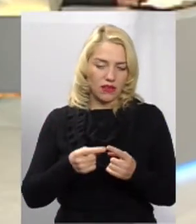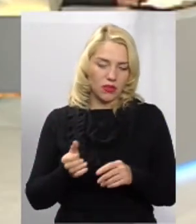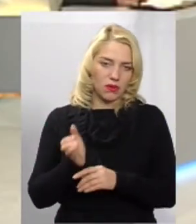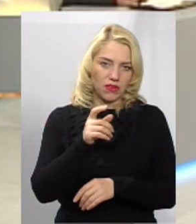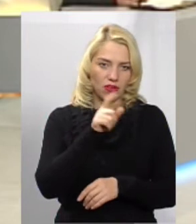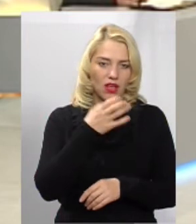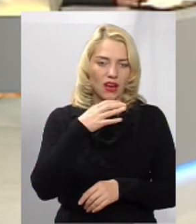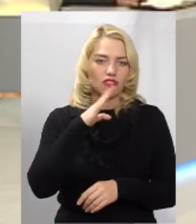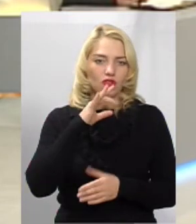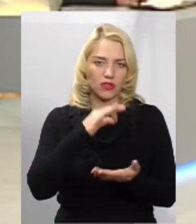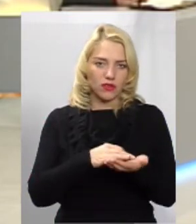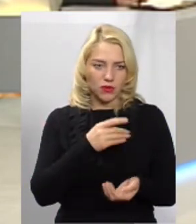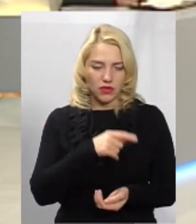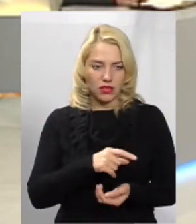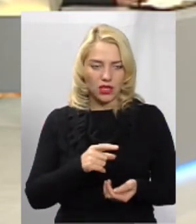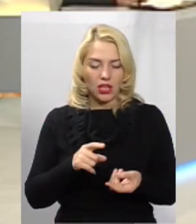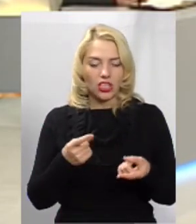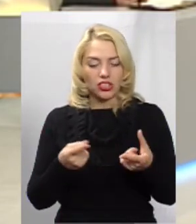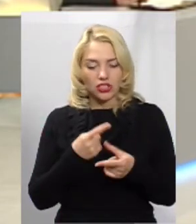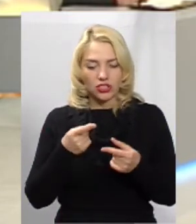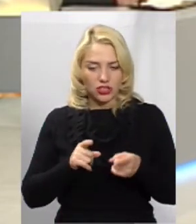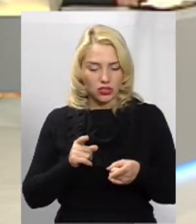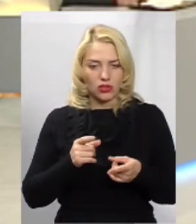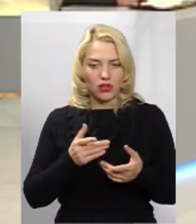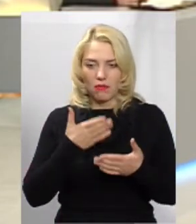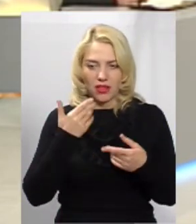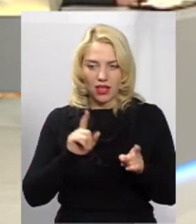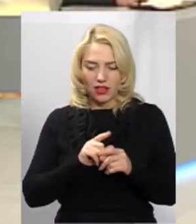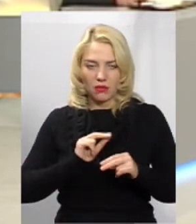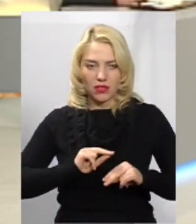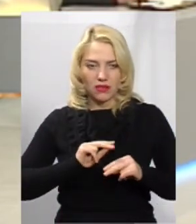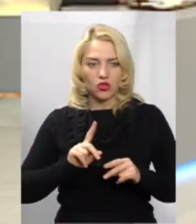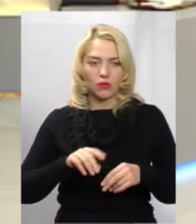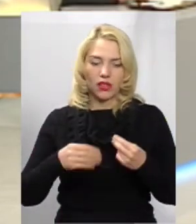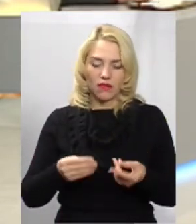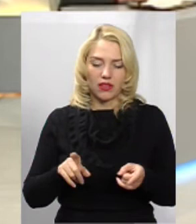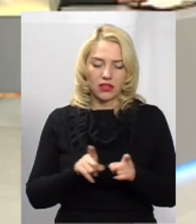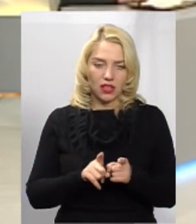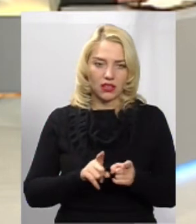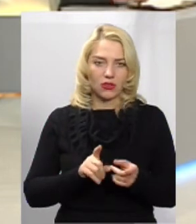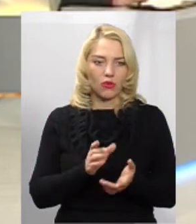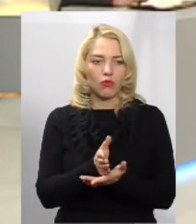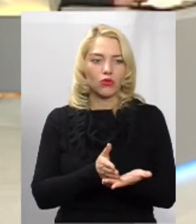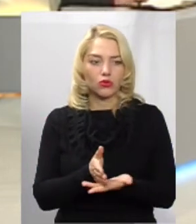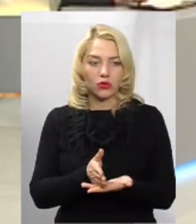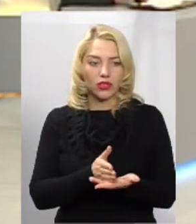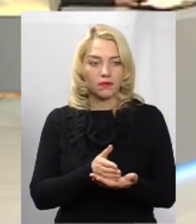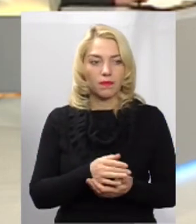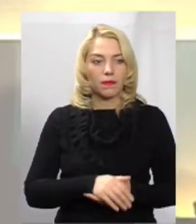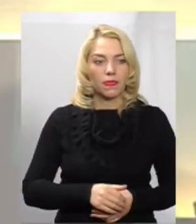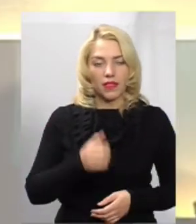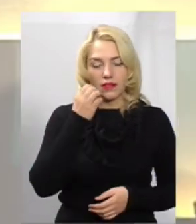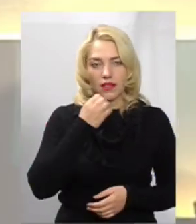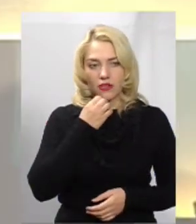компанія має мати ось таких і таких працівників, щоб надавати такі-то і такі-то опції? Будь ласка. Так, дякую.